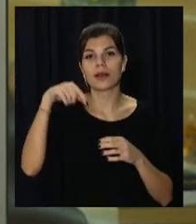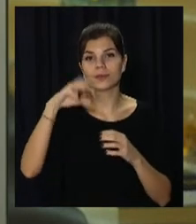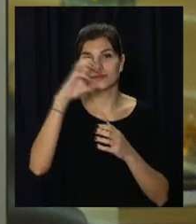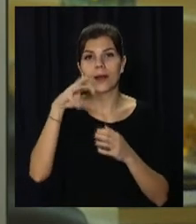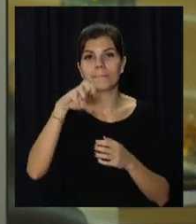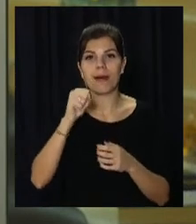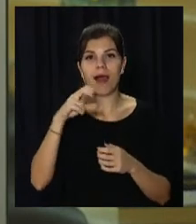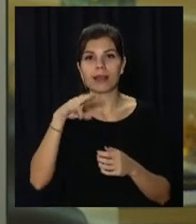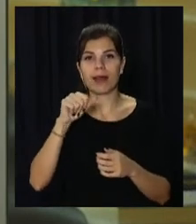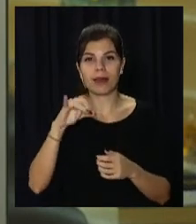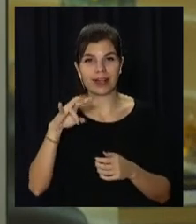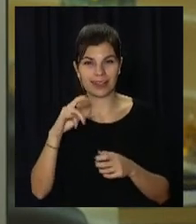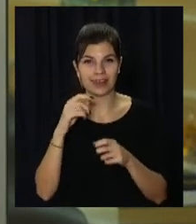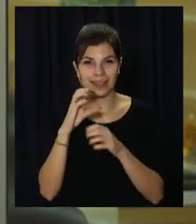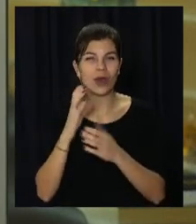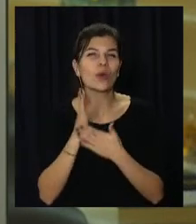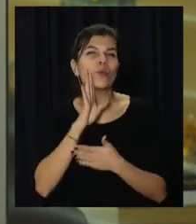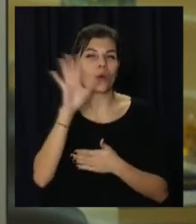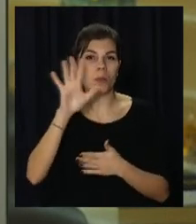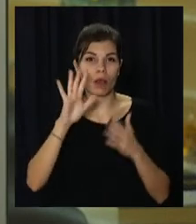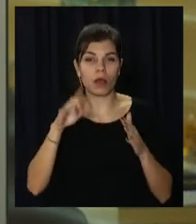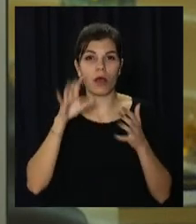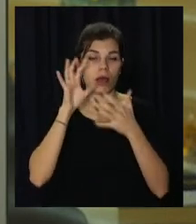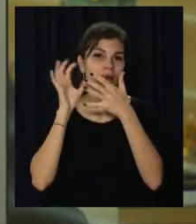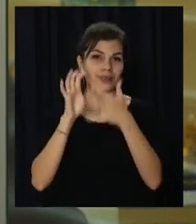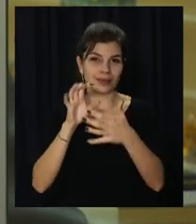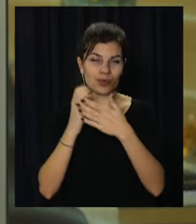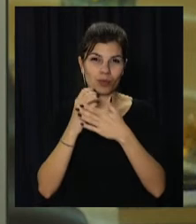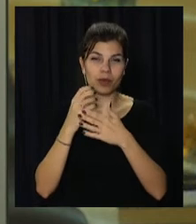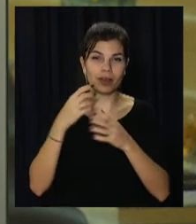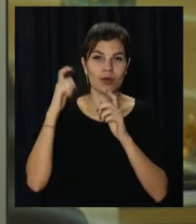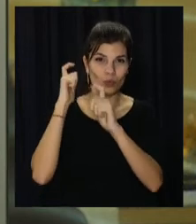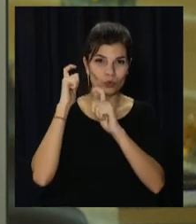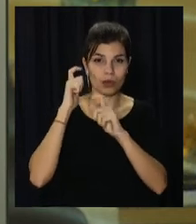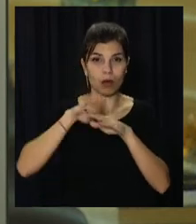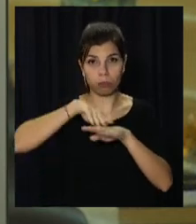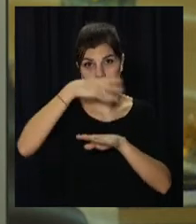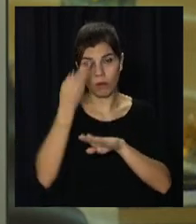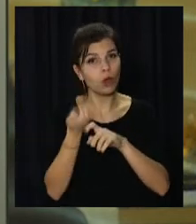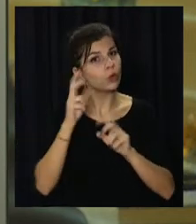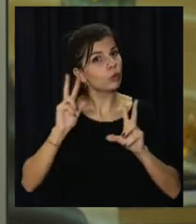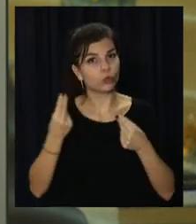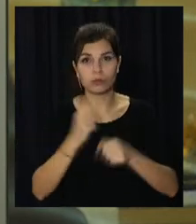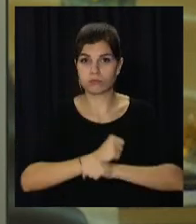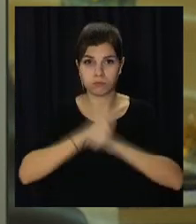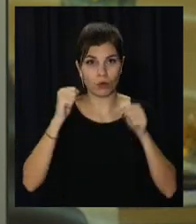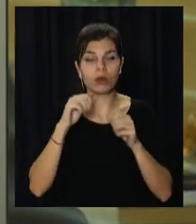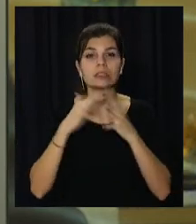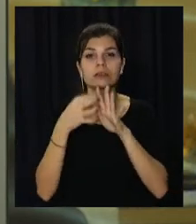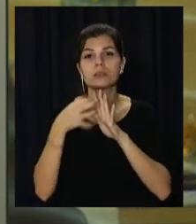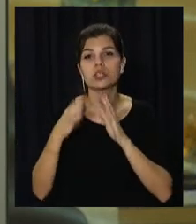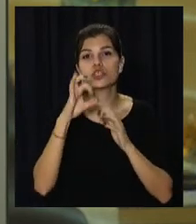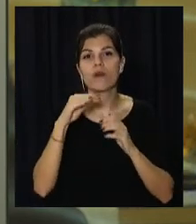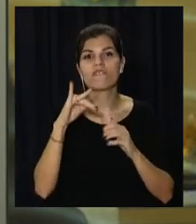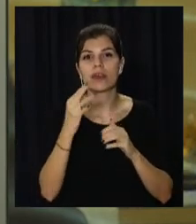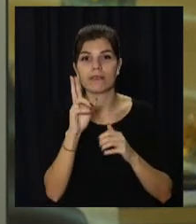мінімізувати ймовірність захворюваності на коронавірус – таке покликання кол-центру, який відкрило у ЦНАПі Кам'янського. Він має скоротити наплив